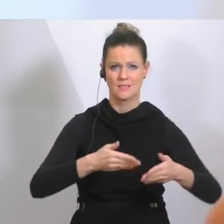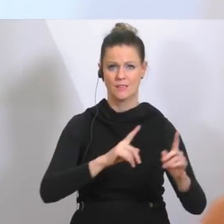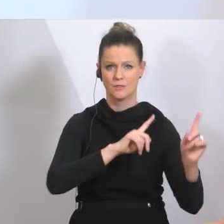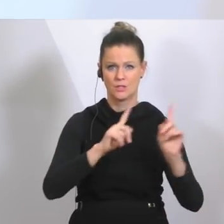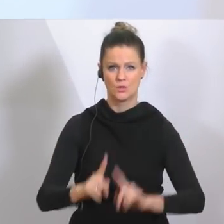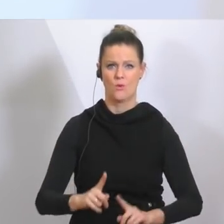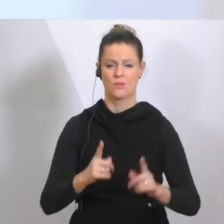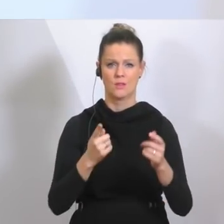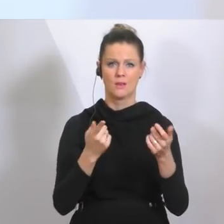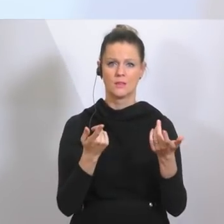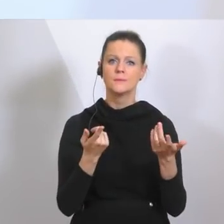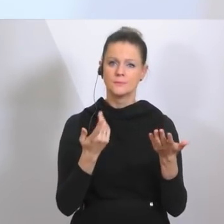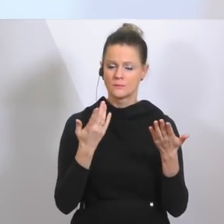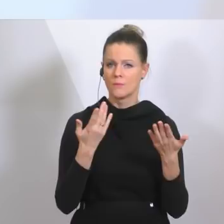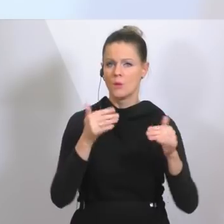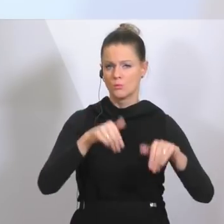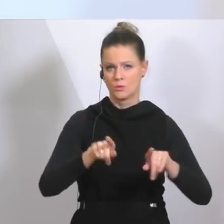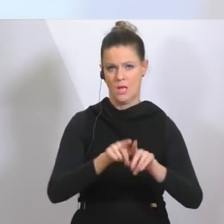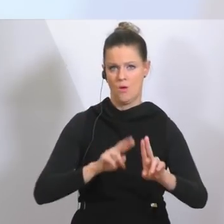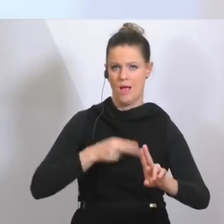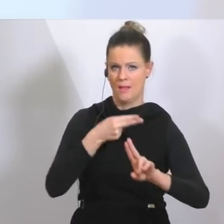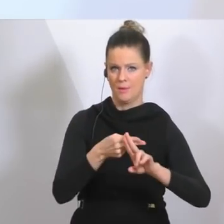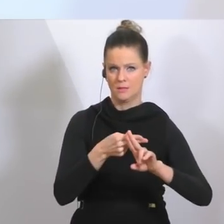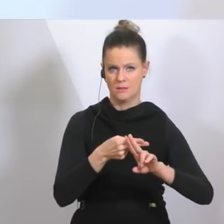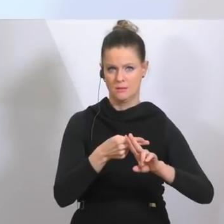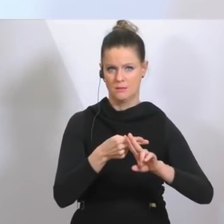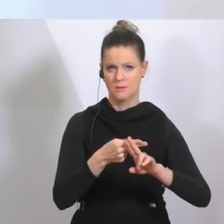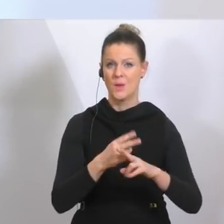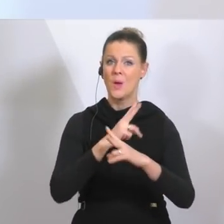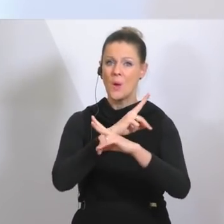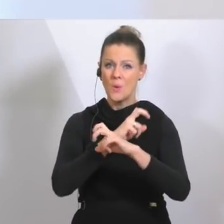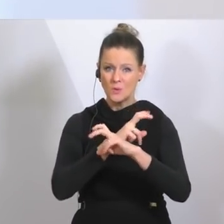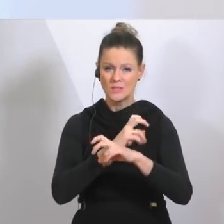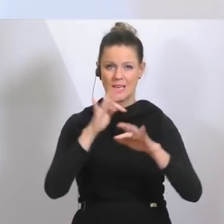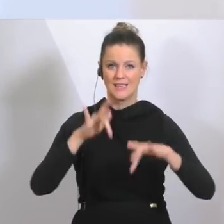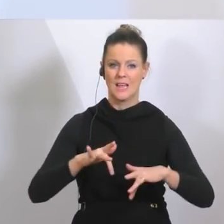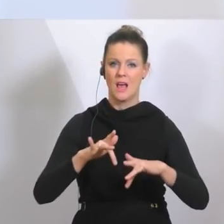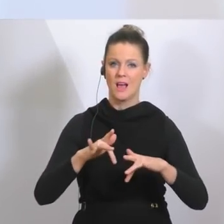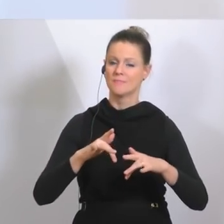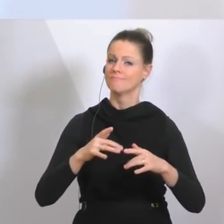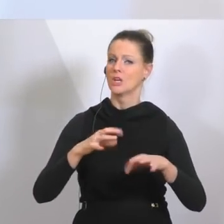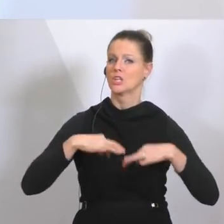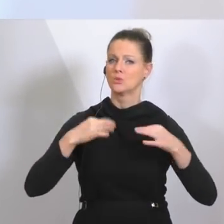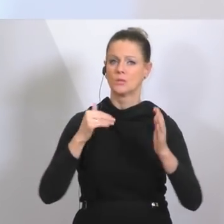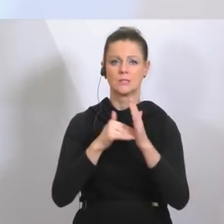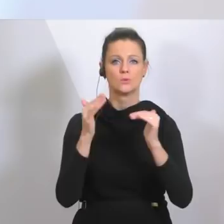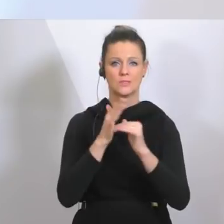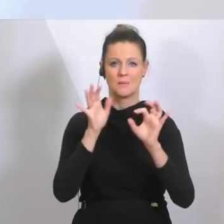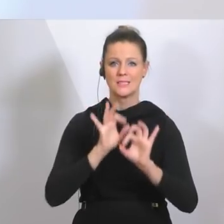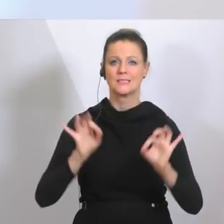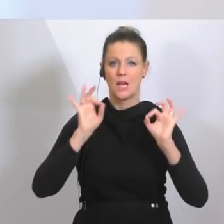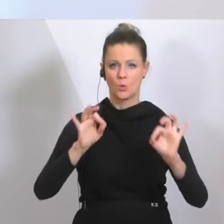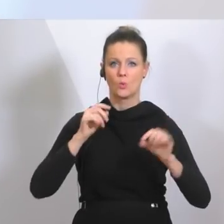noch dem gerecht zu werden. Österreich hat ein sehr gutes, sehr gut entwickeltes Gesundheitssystem und